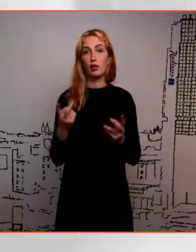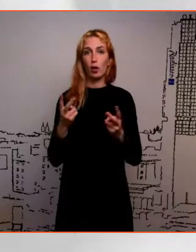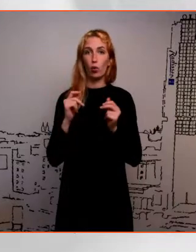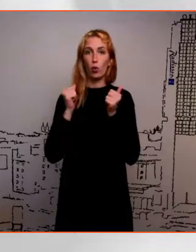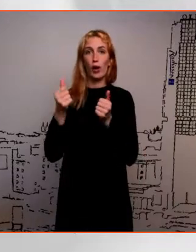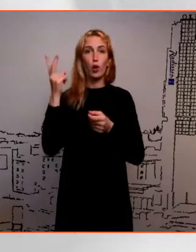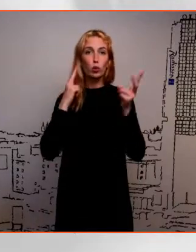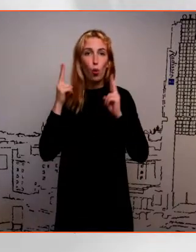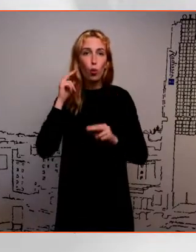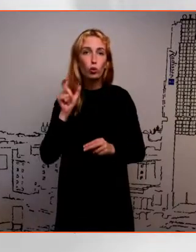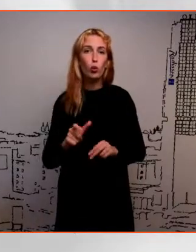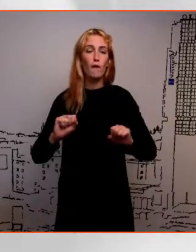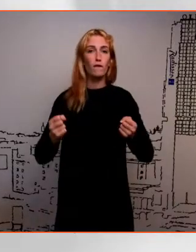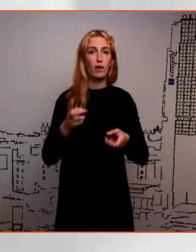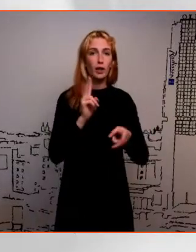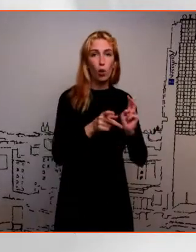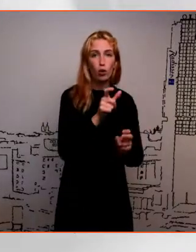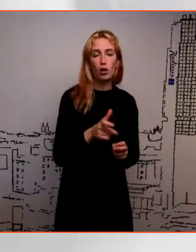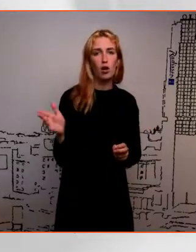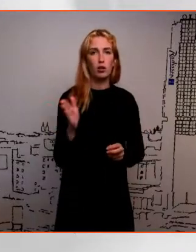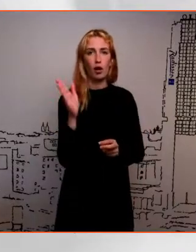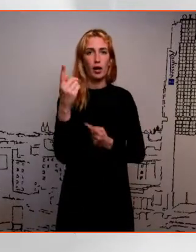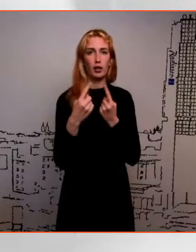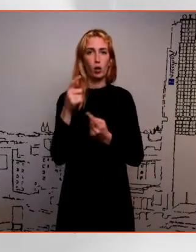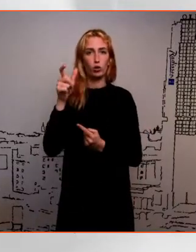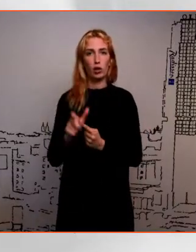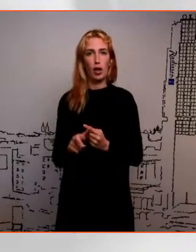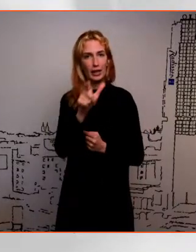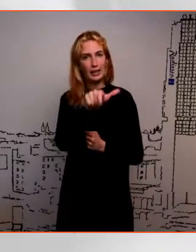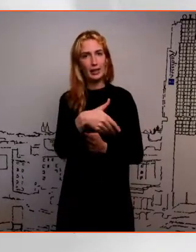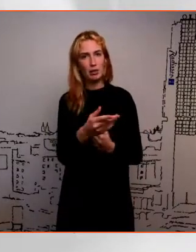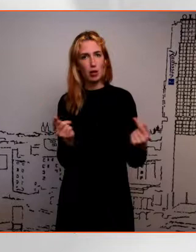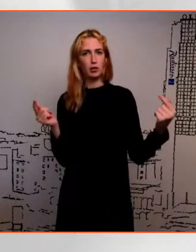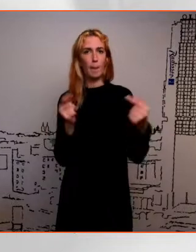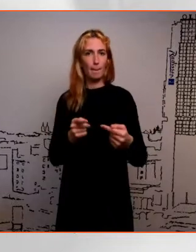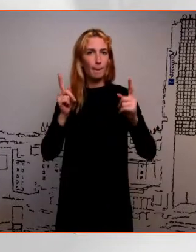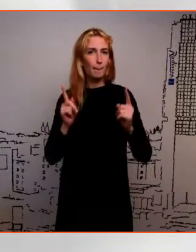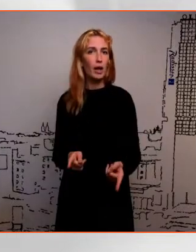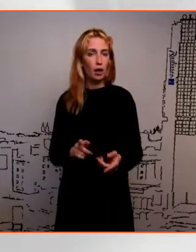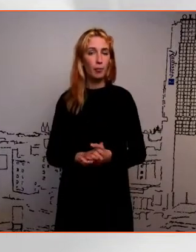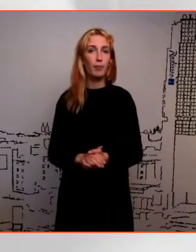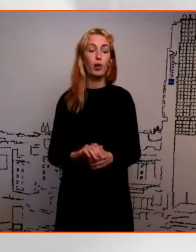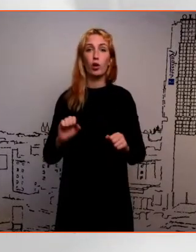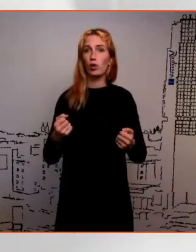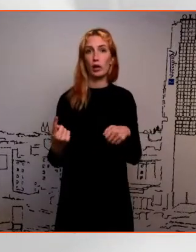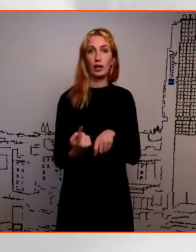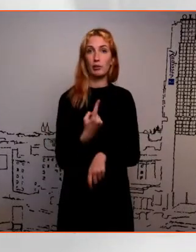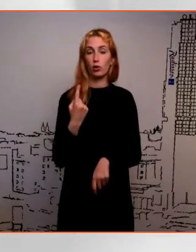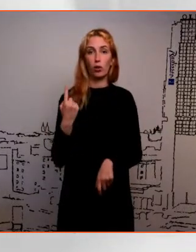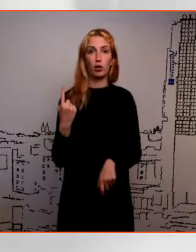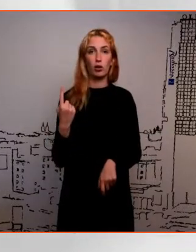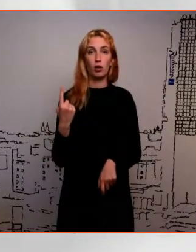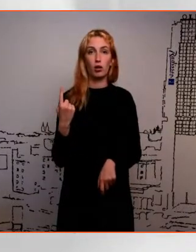või kokka, aga nii peaks ka karjäärine õusta ikkagi inimesele endale sobima. Kui esimest korda